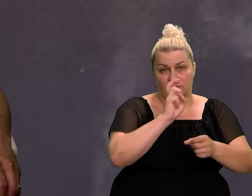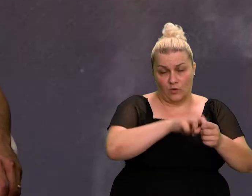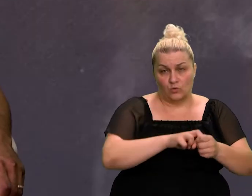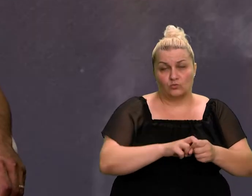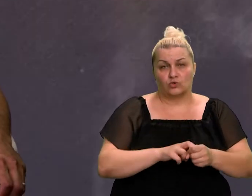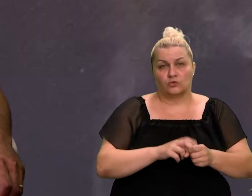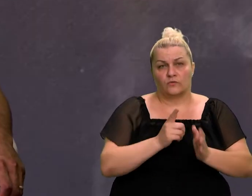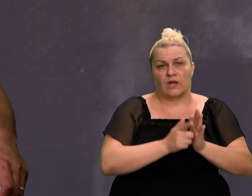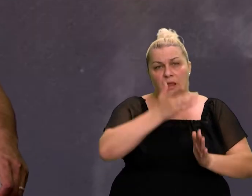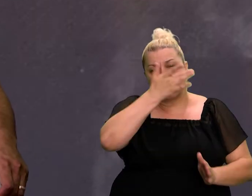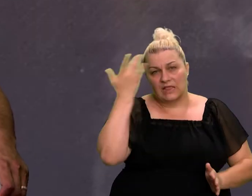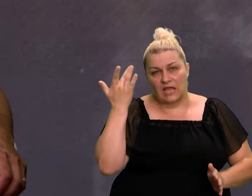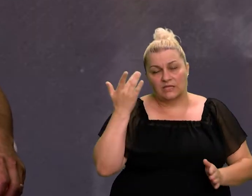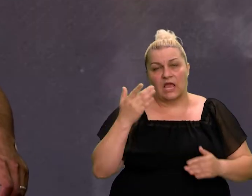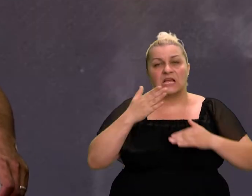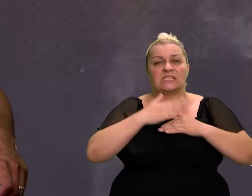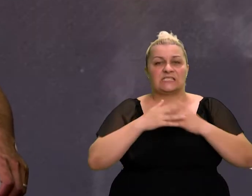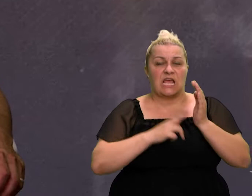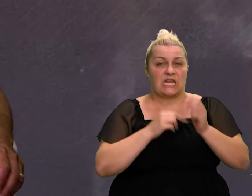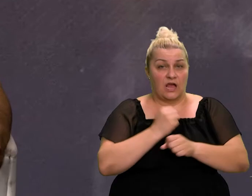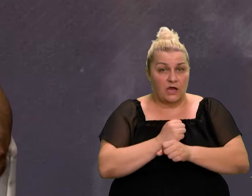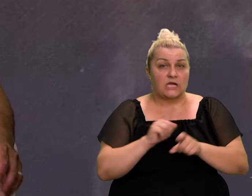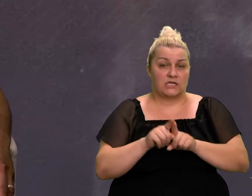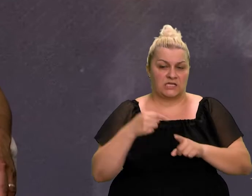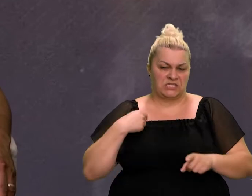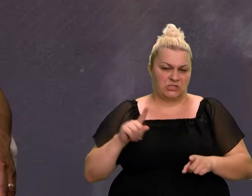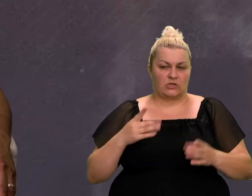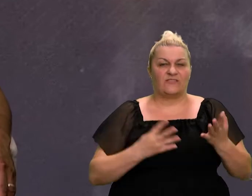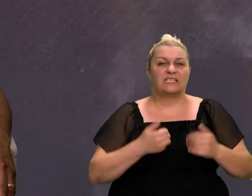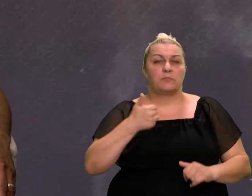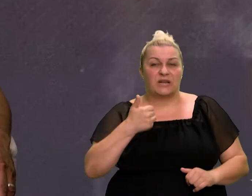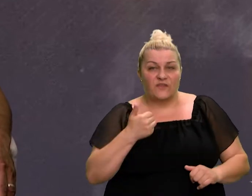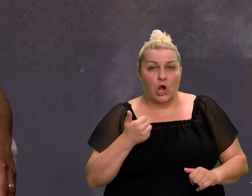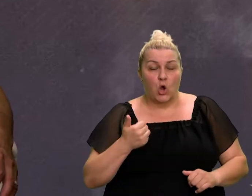uključija, znači, u ljeto, u zbor Narodne garde, ja sam 1991.